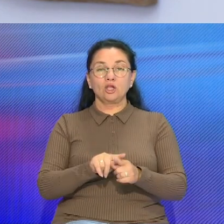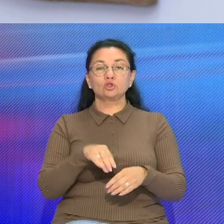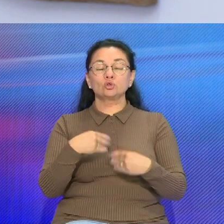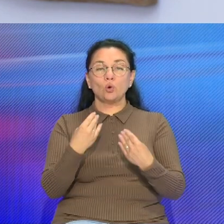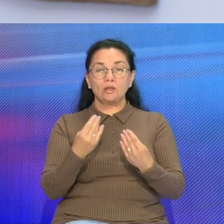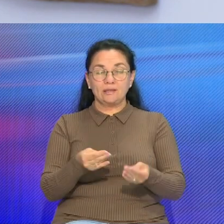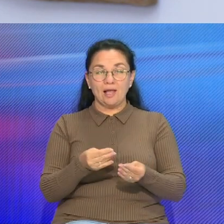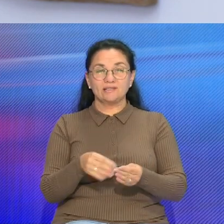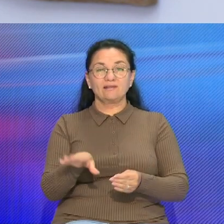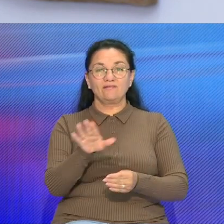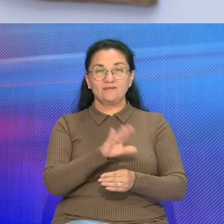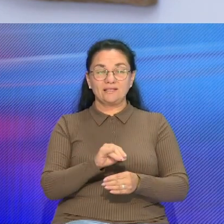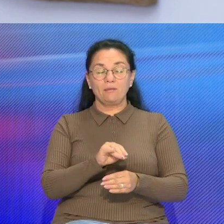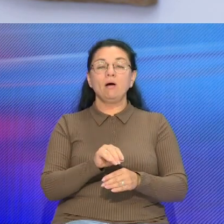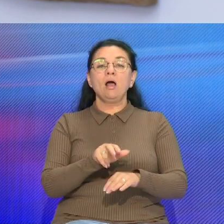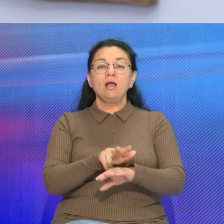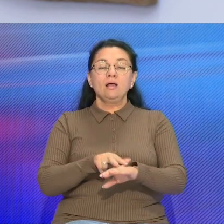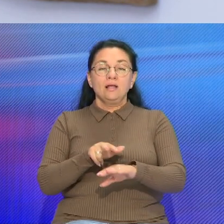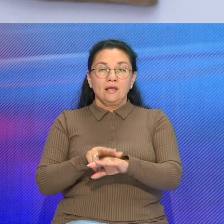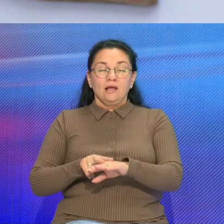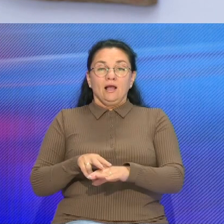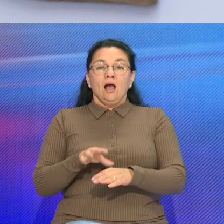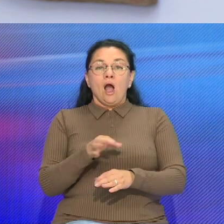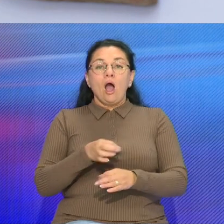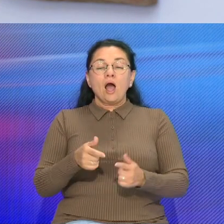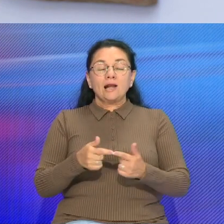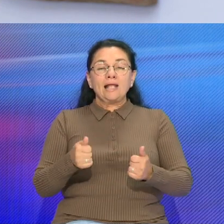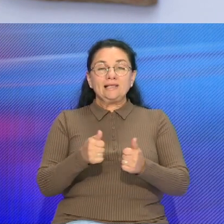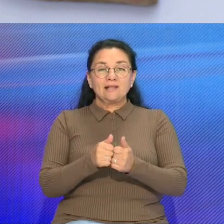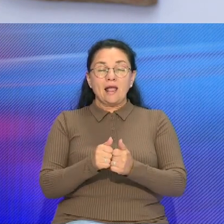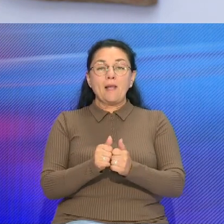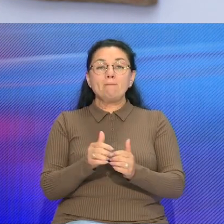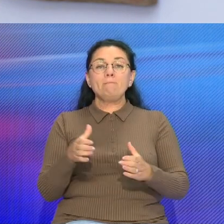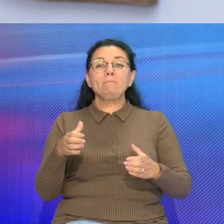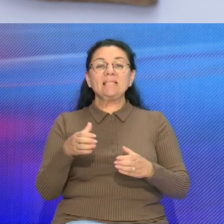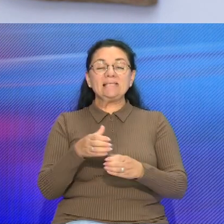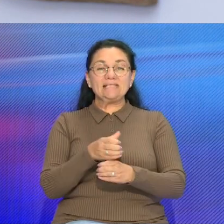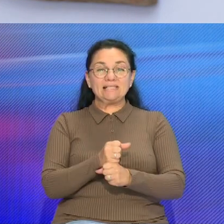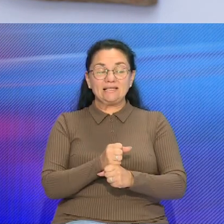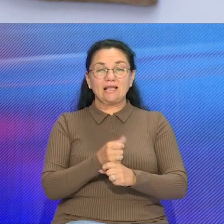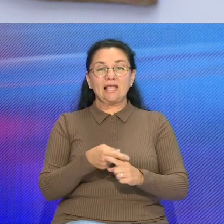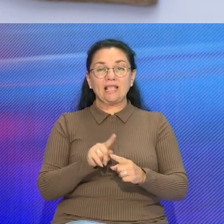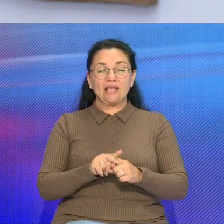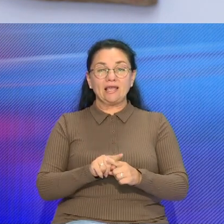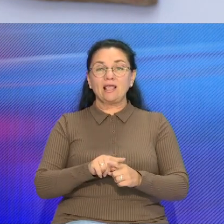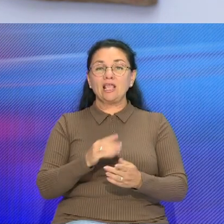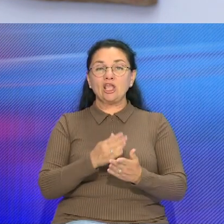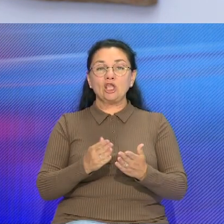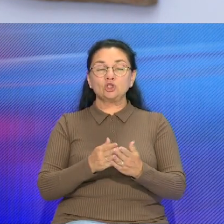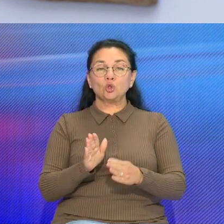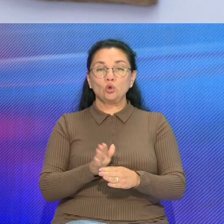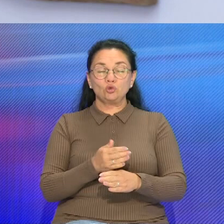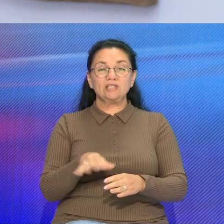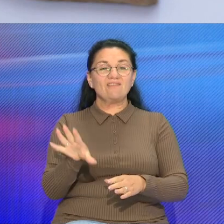правоохранительным структурам наших стран Минимизировать, во-первых, и исключить в последующем